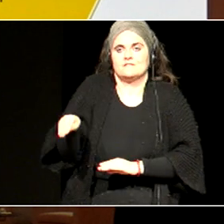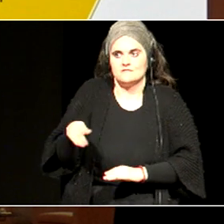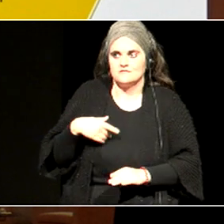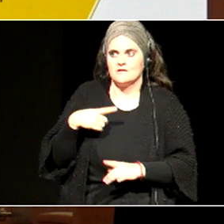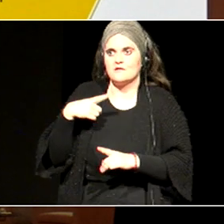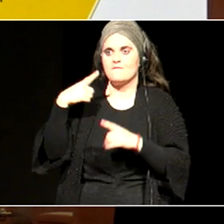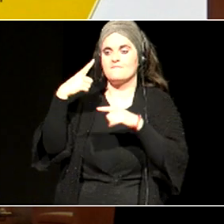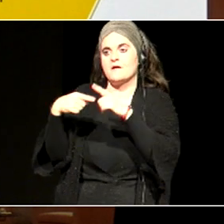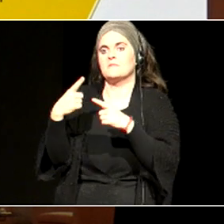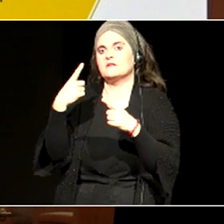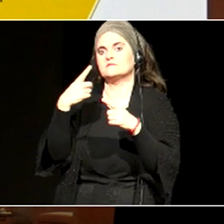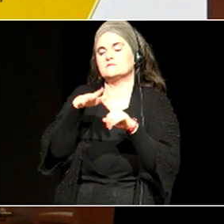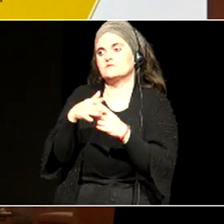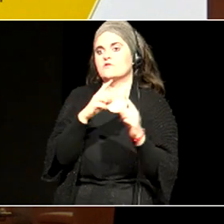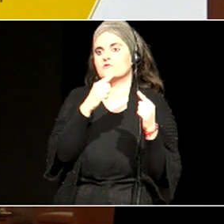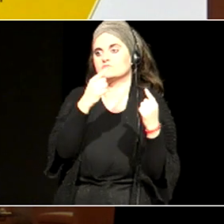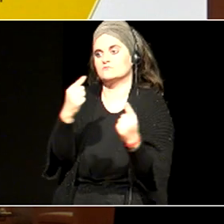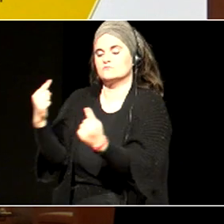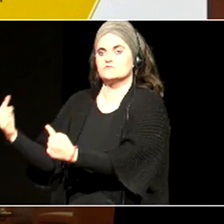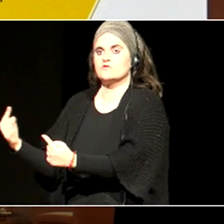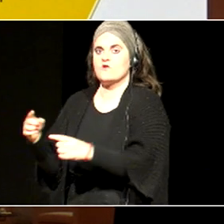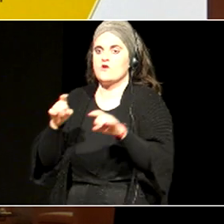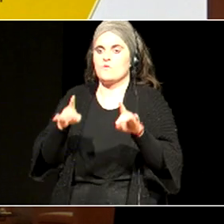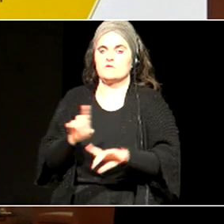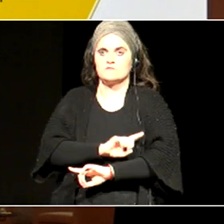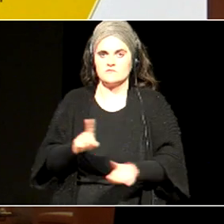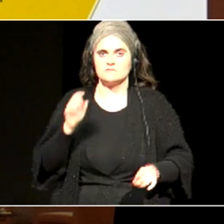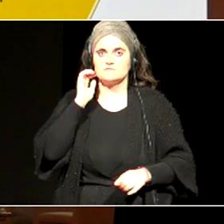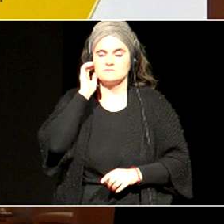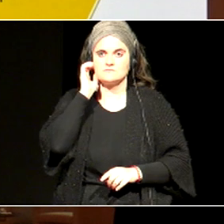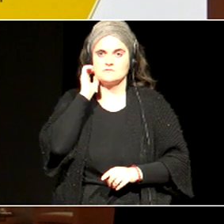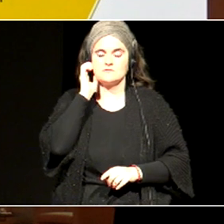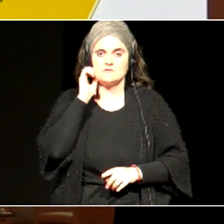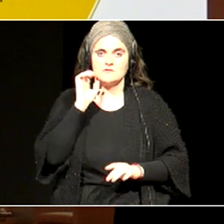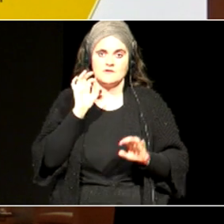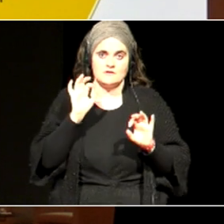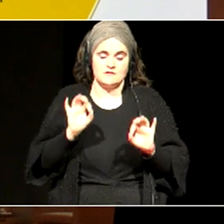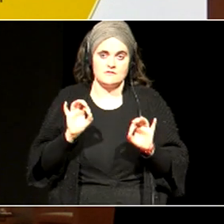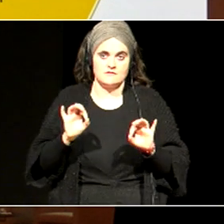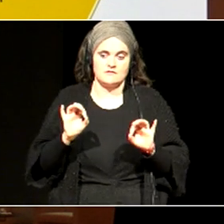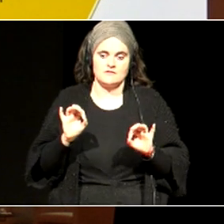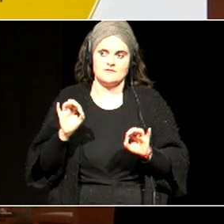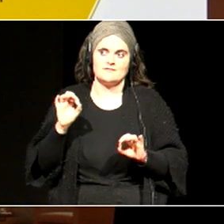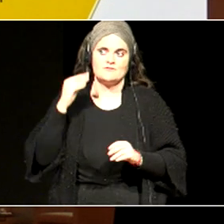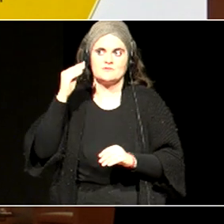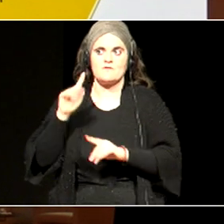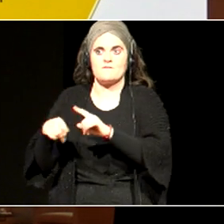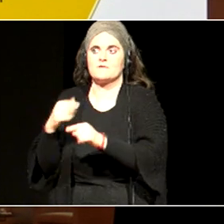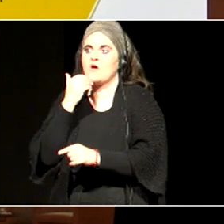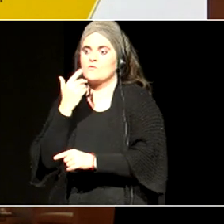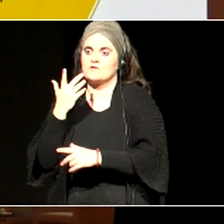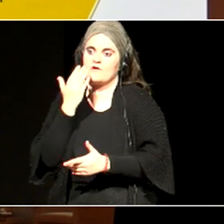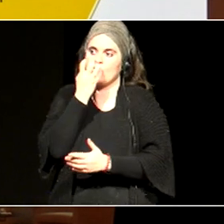eta egia da, batzuk, agian, apurtxu bagaiago, eman dezaketela, eskolan, eskolan,